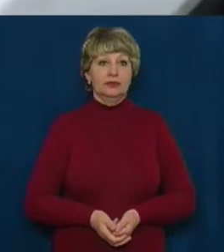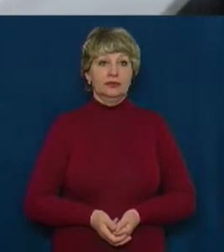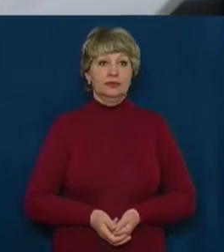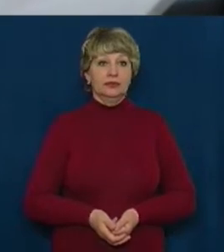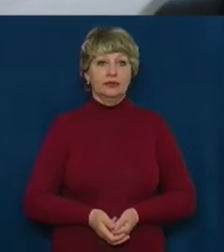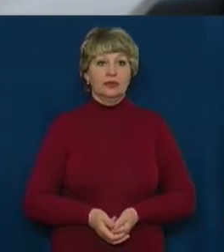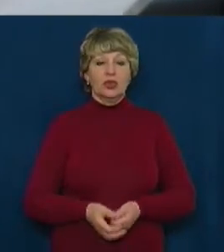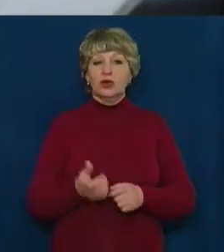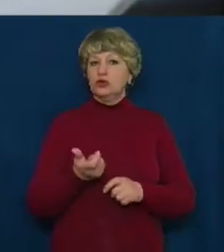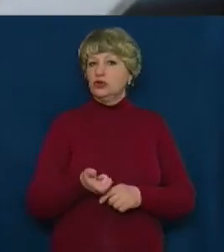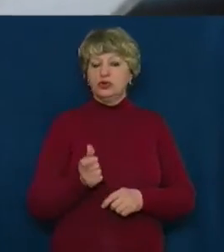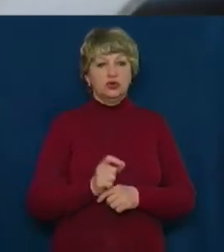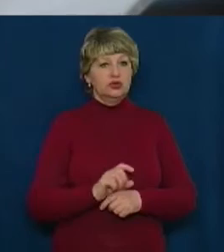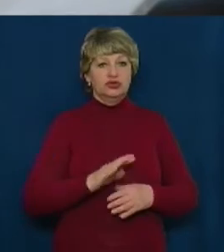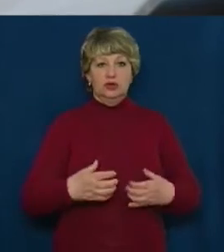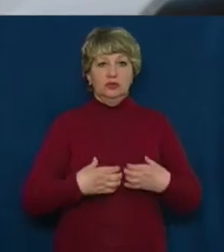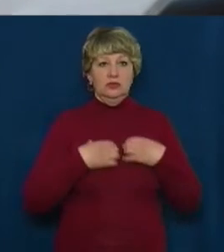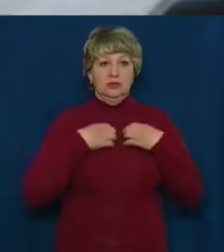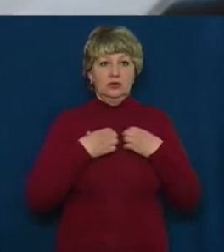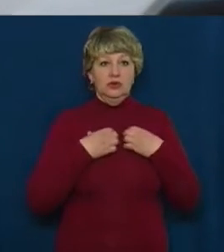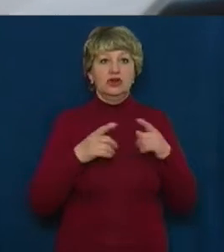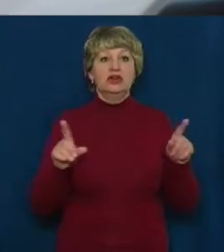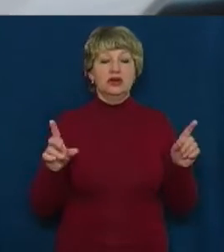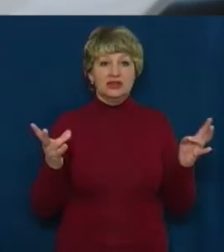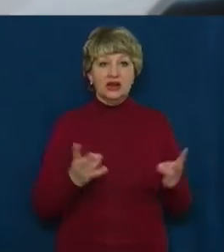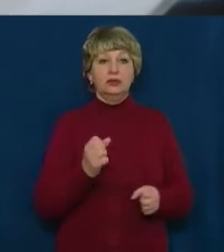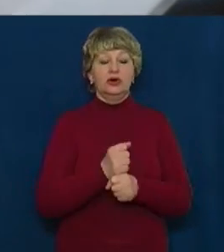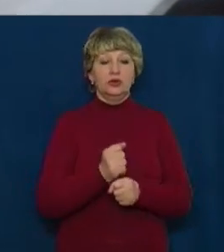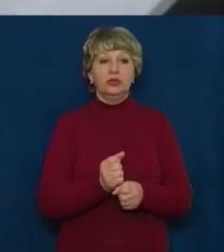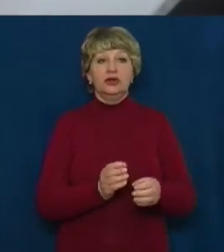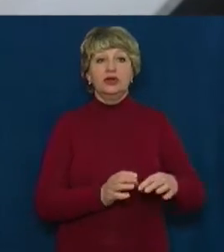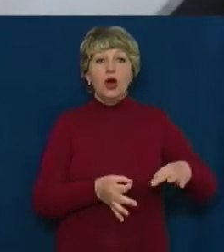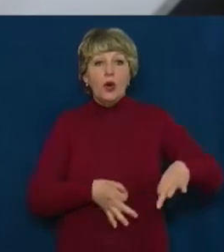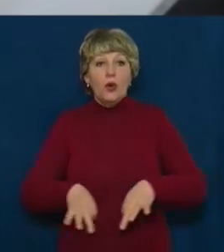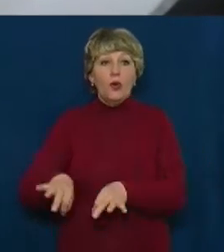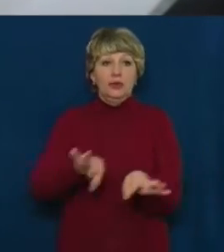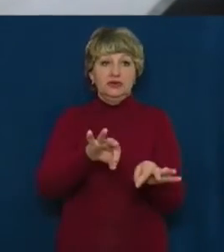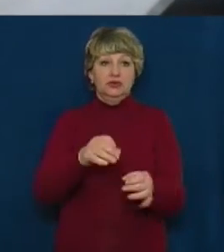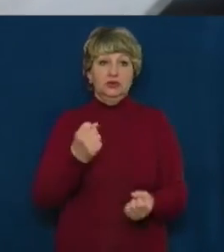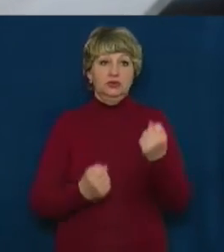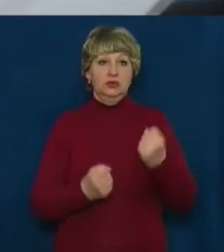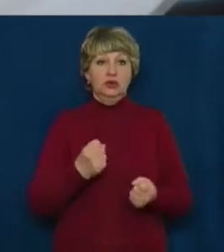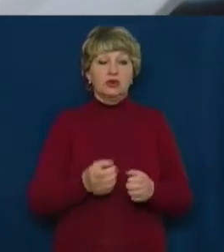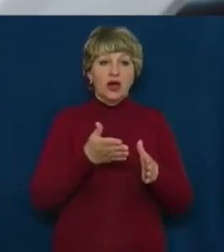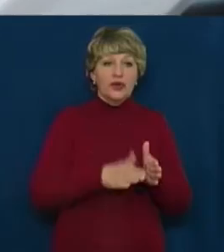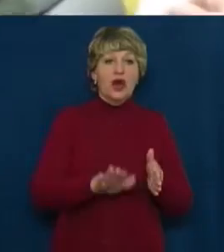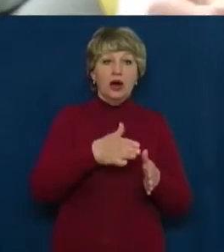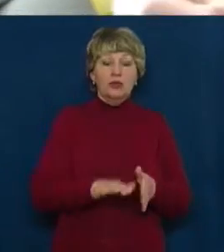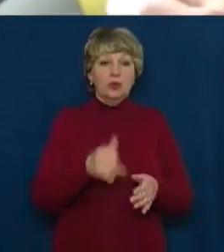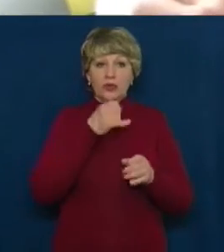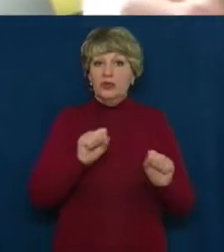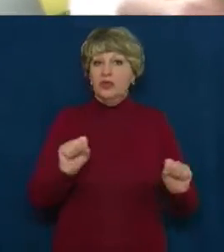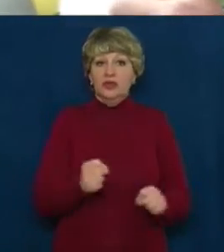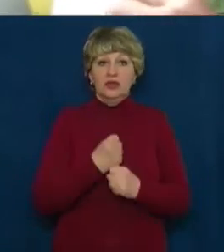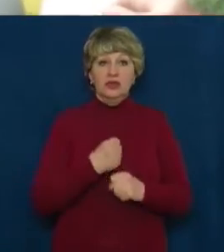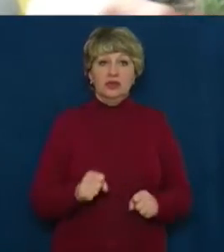Дуже не влаштовує. Треба срочно робити об'їздну дорогу, щоб не було таких ям. Невозможливо приїхати. Згодом невозможливо. Не то,